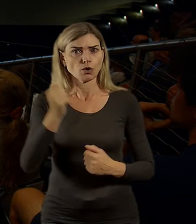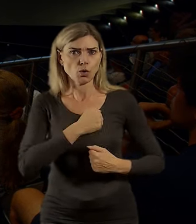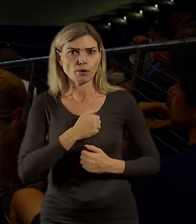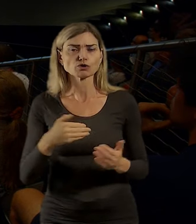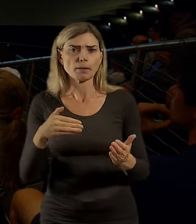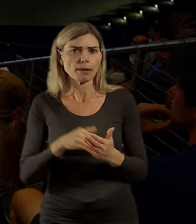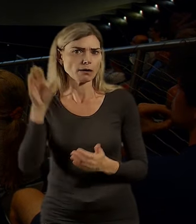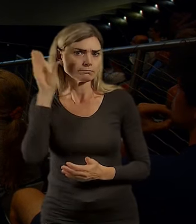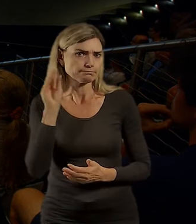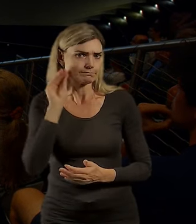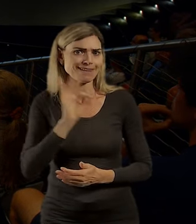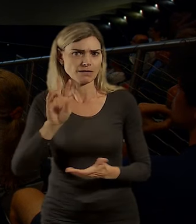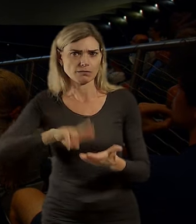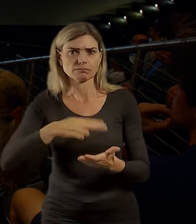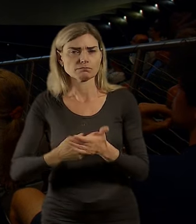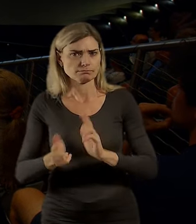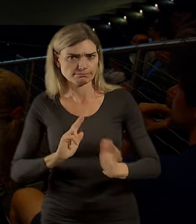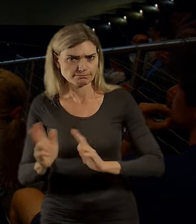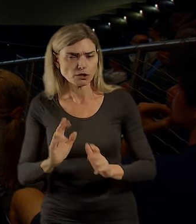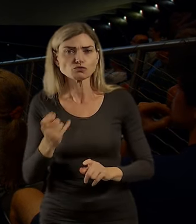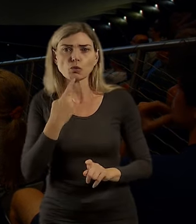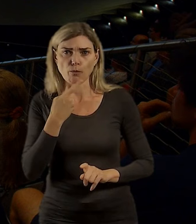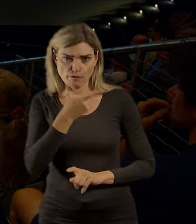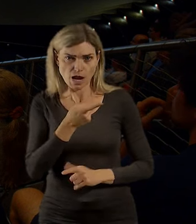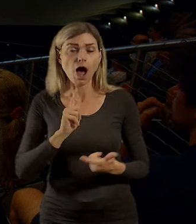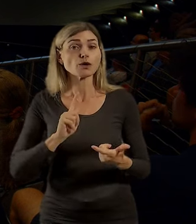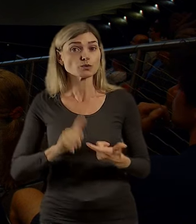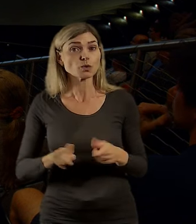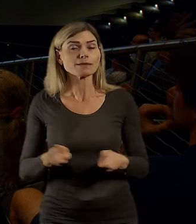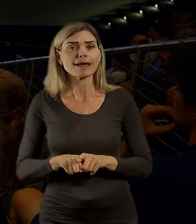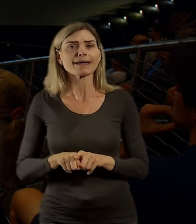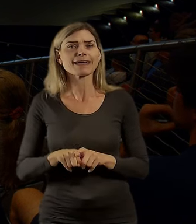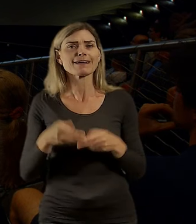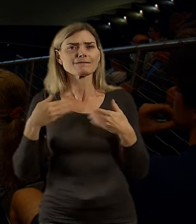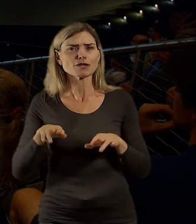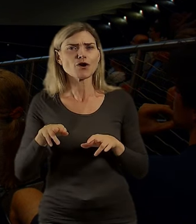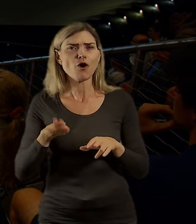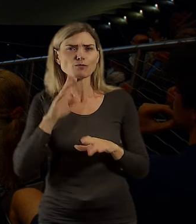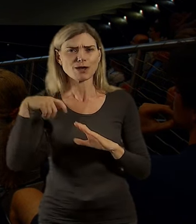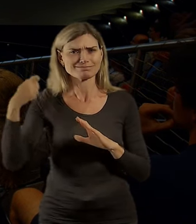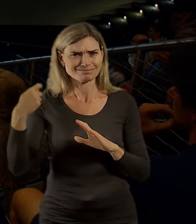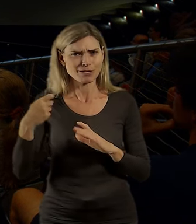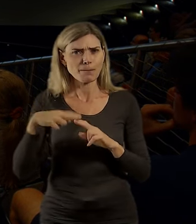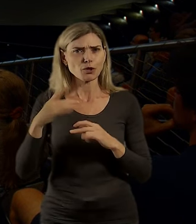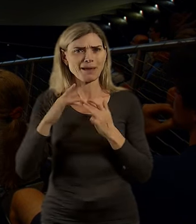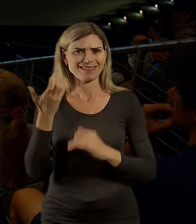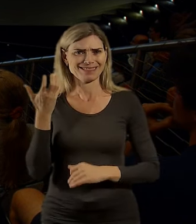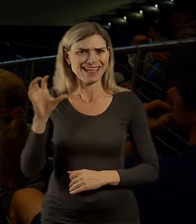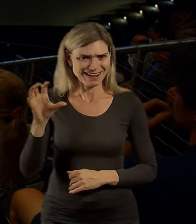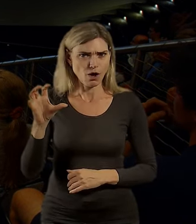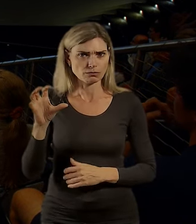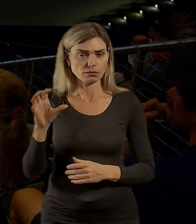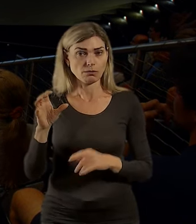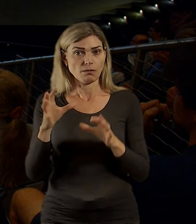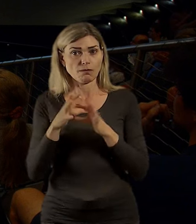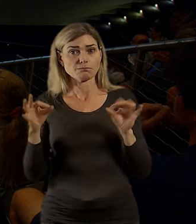mít tedy jasno, co říkáte a taky záznam, který bude potom na internetu, by byl bez vás, tak proto vám